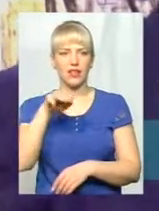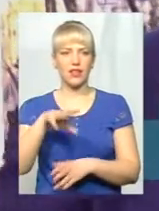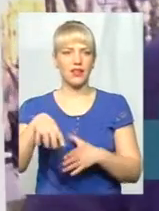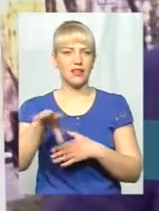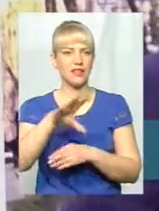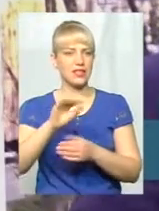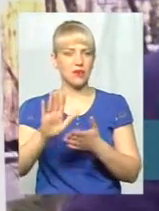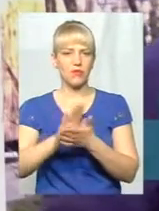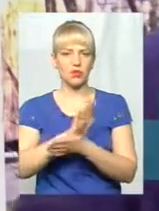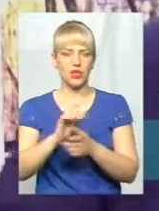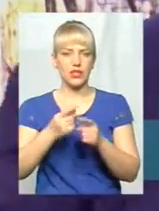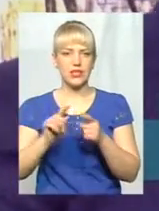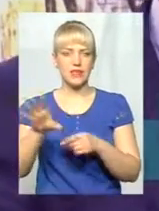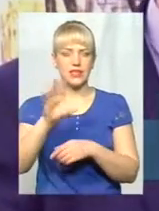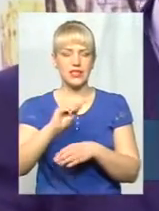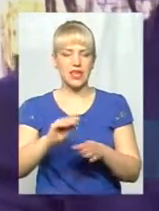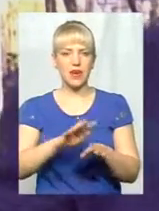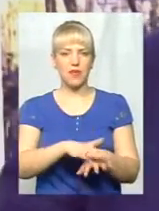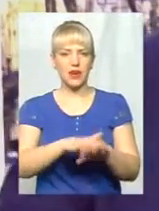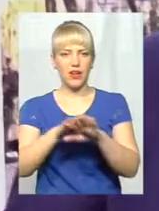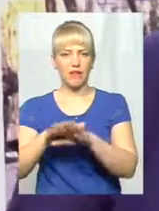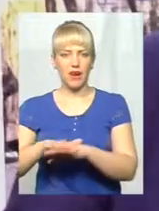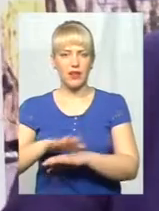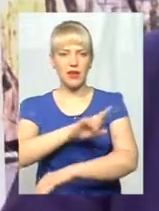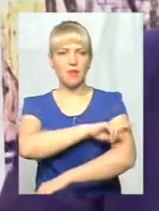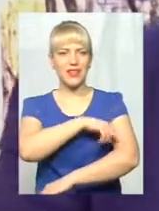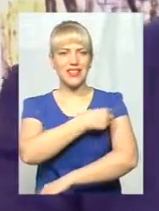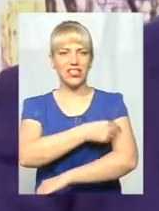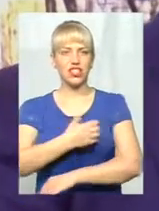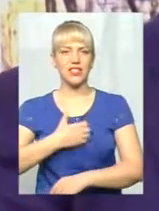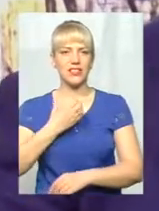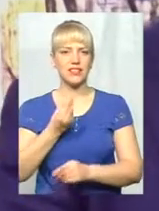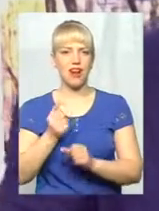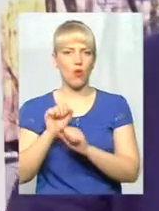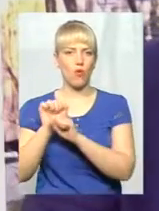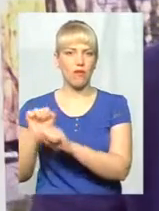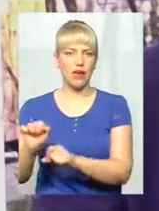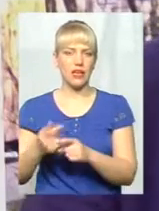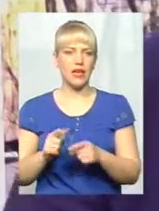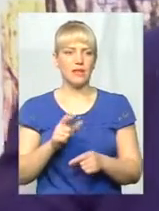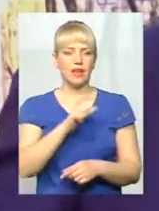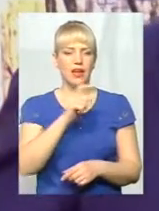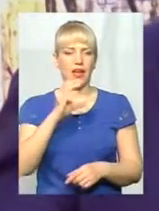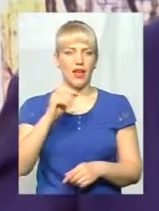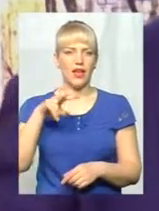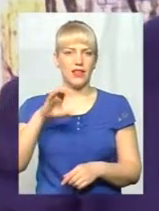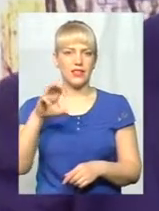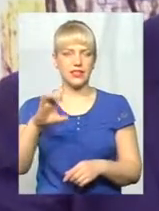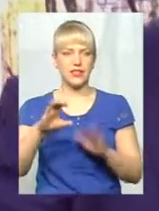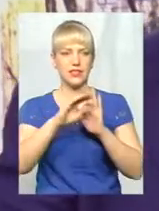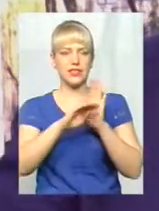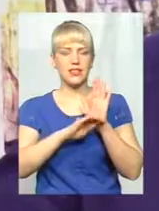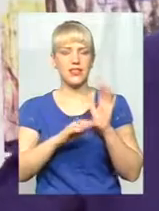Все покриває медичне страхування. Це дуже добре такий досвід. Перше. Друге. Система «ІХІЛС». Система «ІХІЛС», от ми, я розказував на